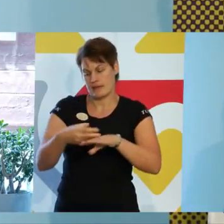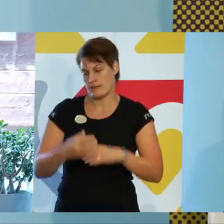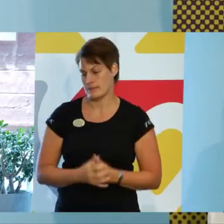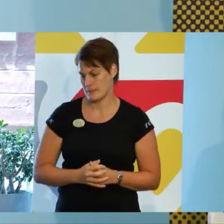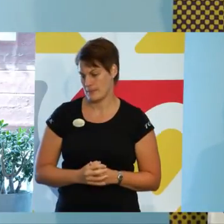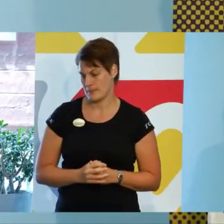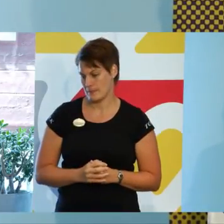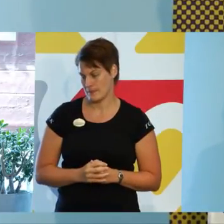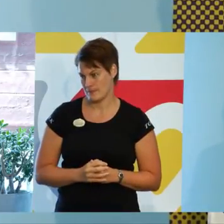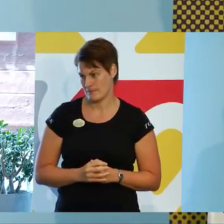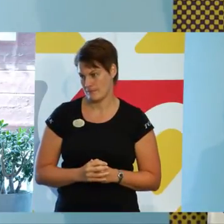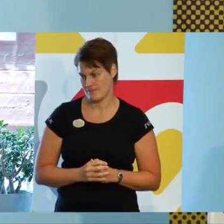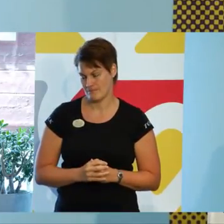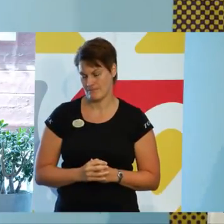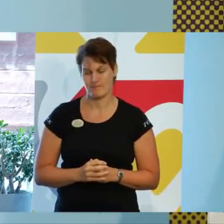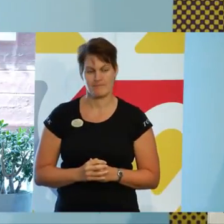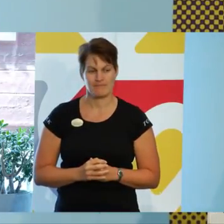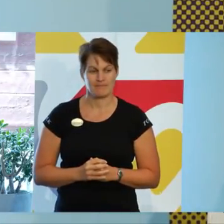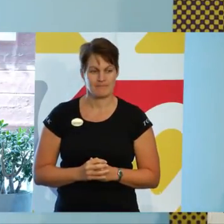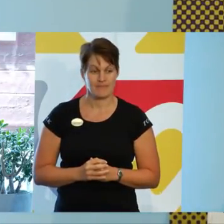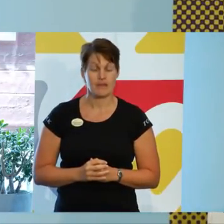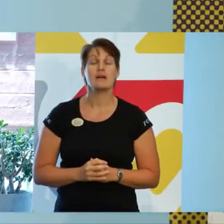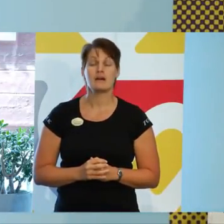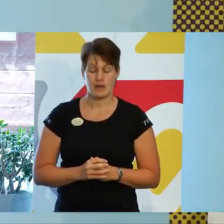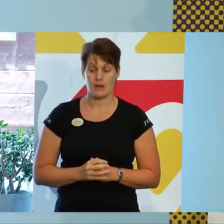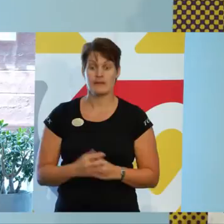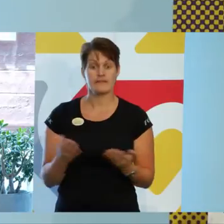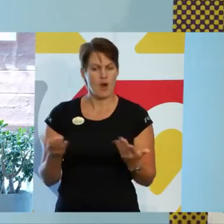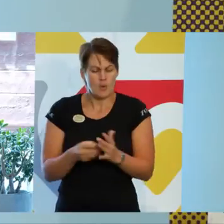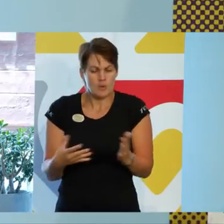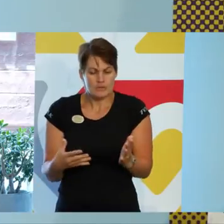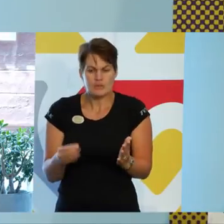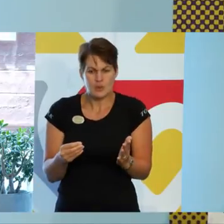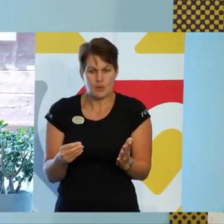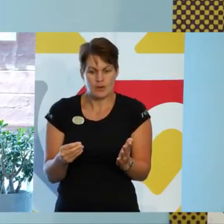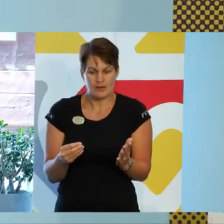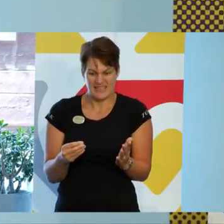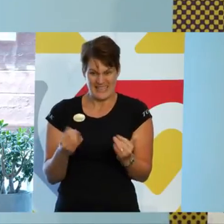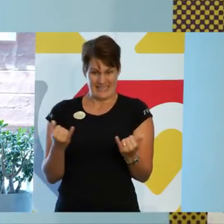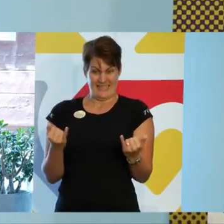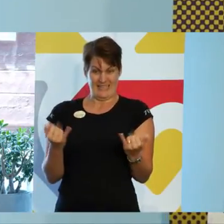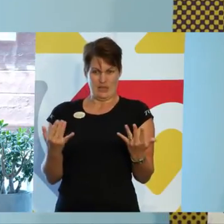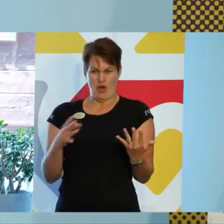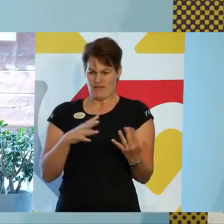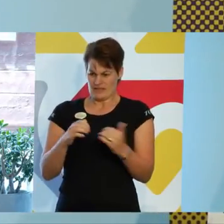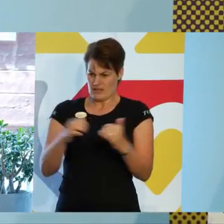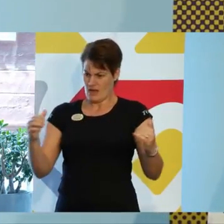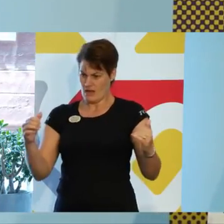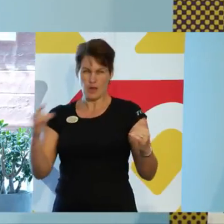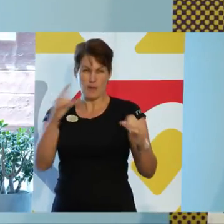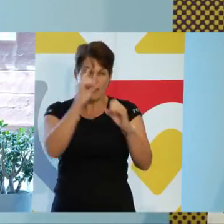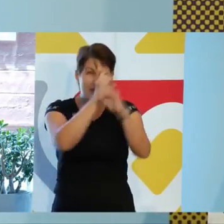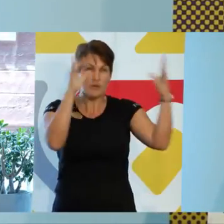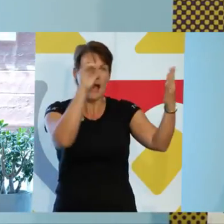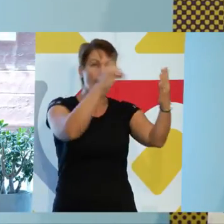Och detta speciellt för att kunna minska det glapp som finns mellan de visionära